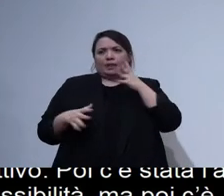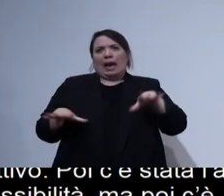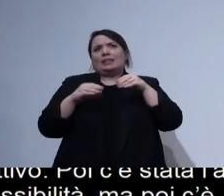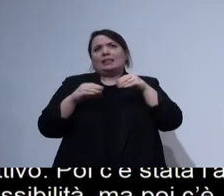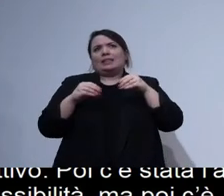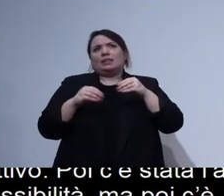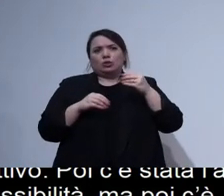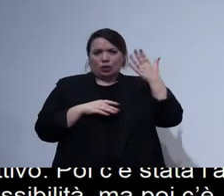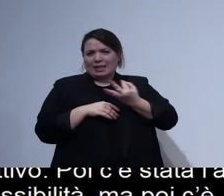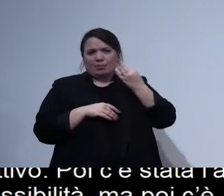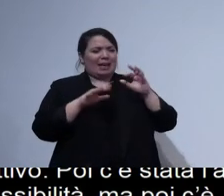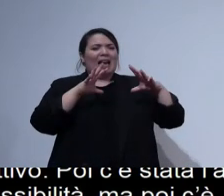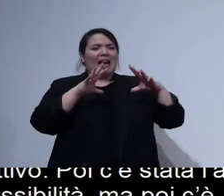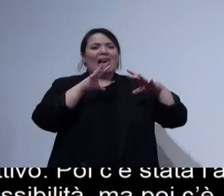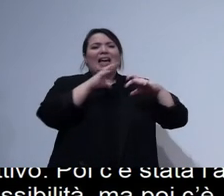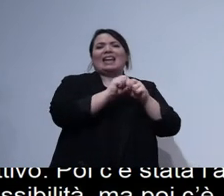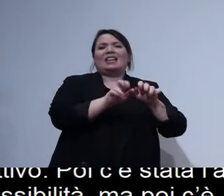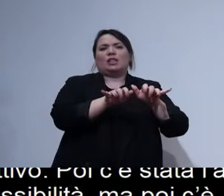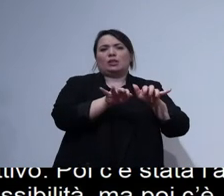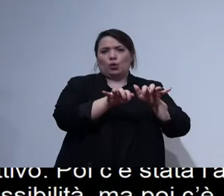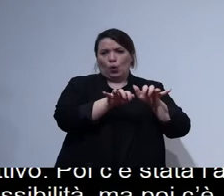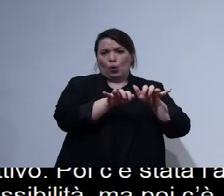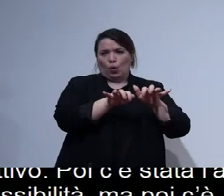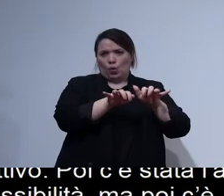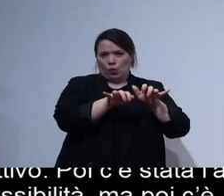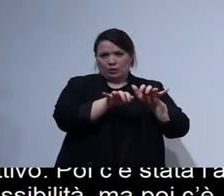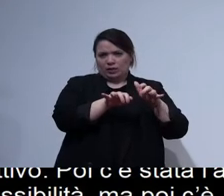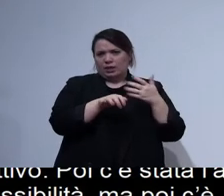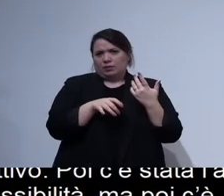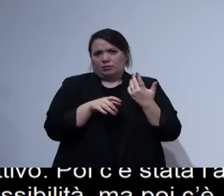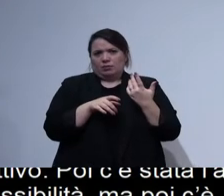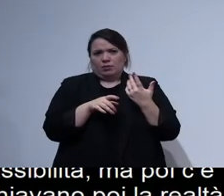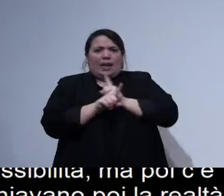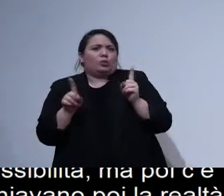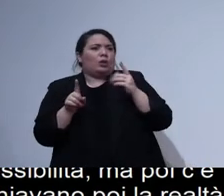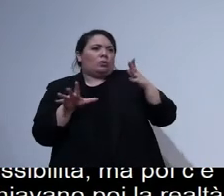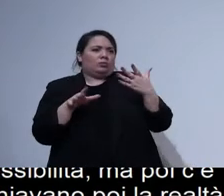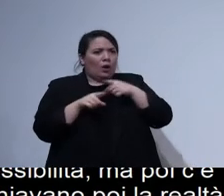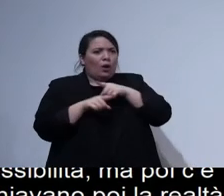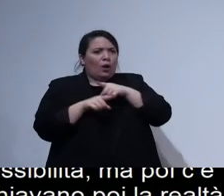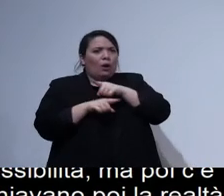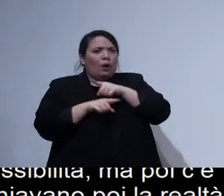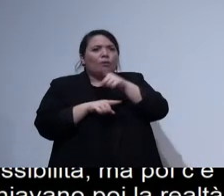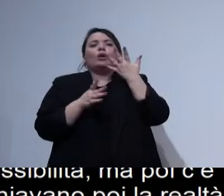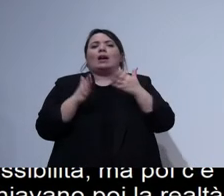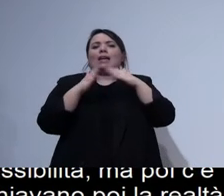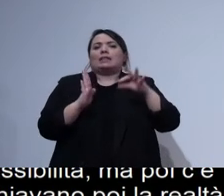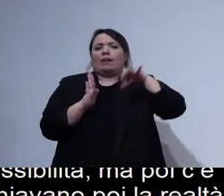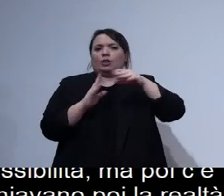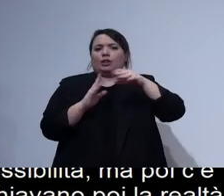cioè quando una persona mette una casa su Airbnb non c'è un controllo, c nessuno che viene a casa vostra a vedere che cos'è in realtà,